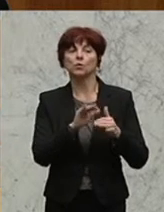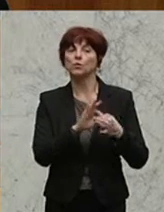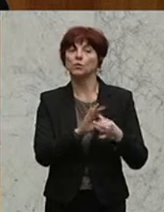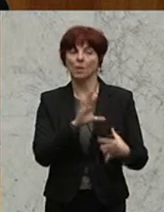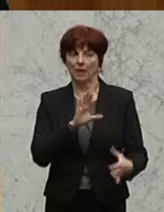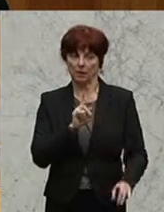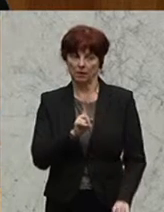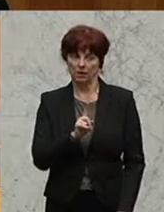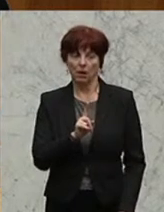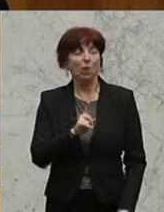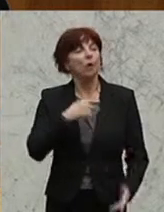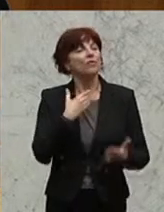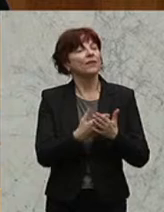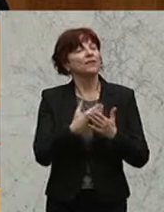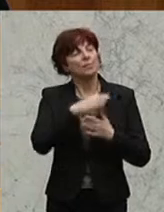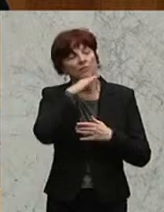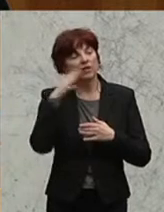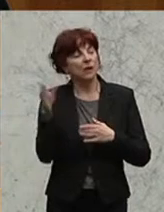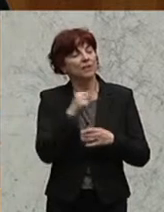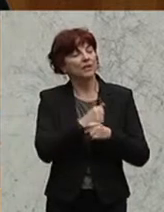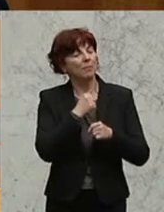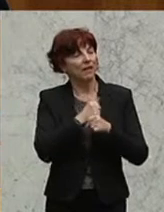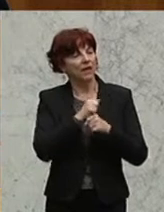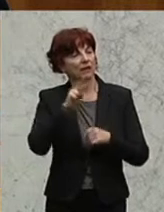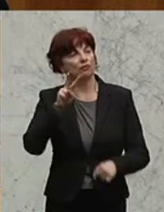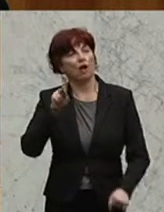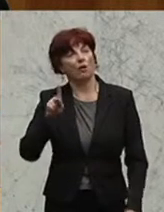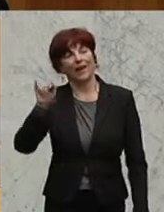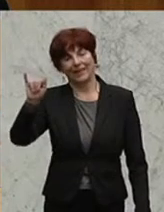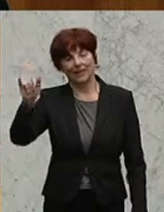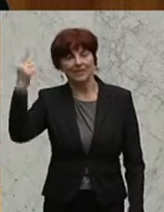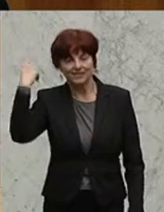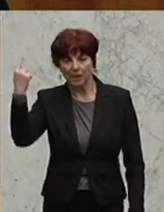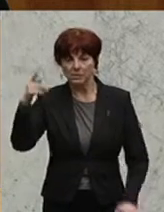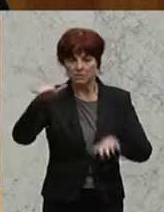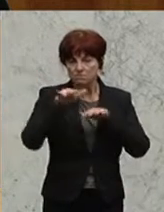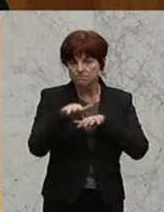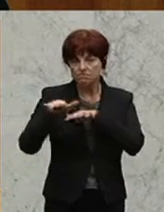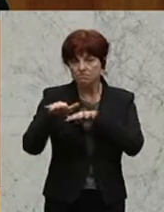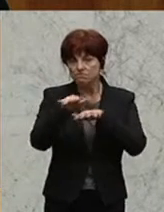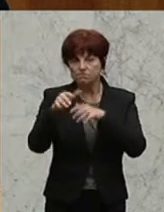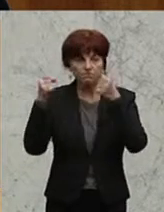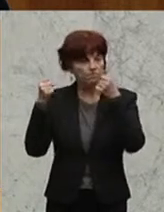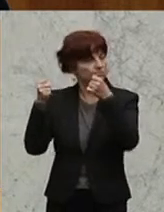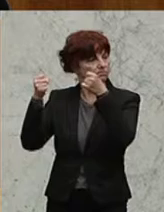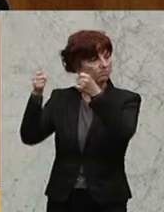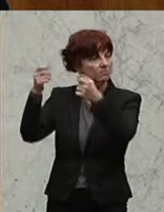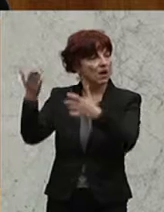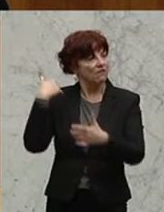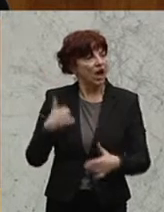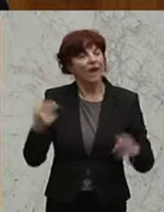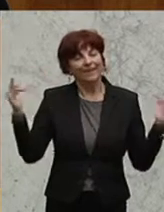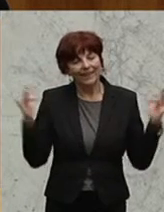Grund sind eben auch viele Mitarbeiterinnen und Mitarbeiter des VKI auf die Straße gegangen, um gegen den Sparkurs zu